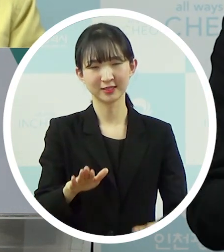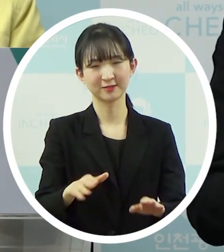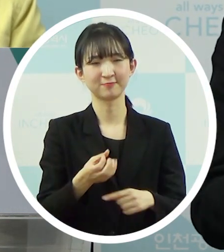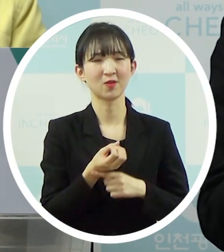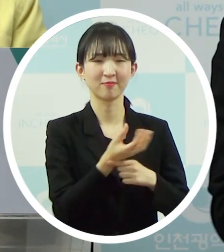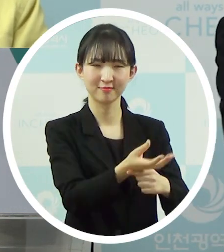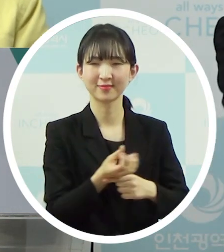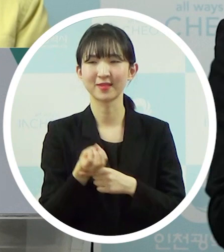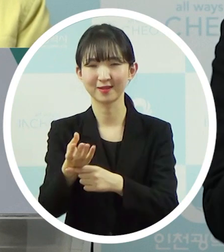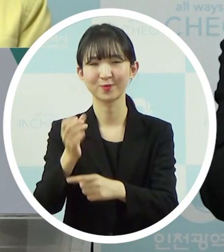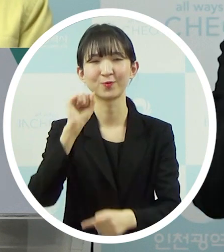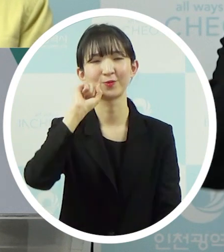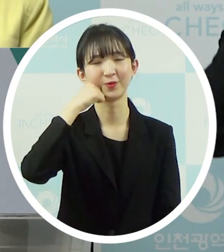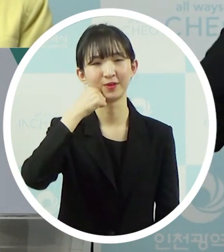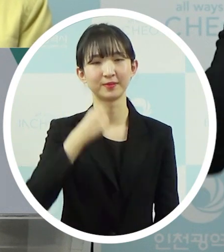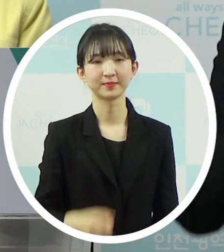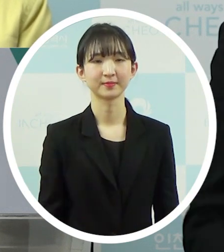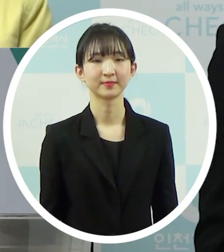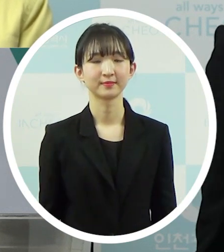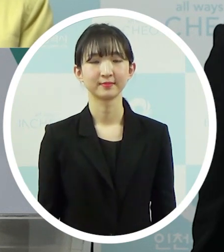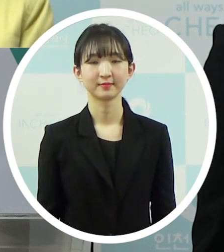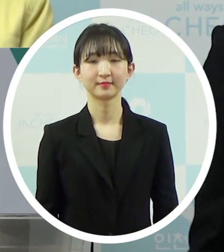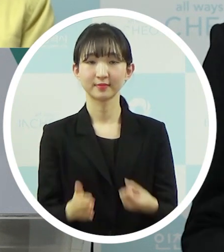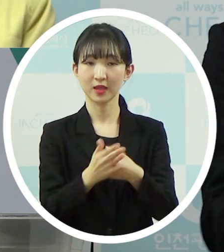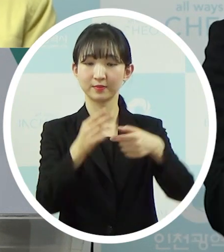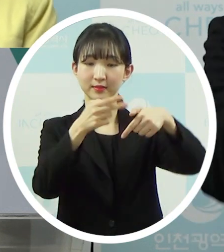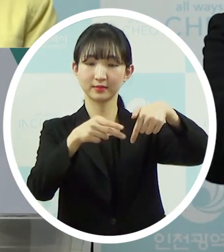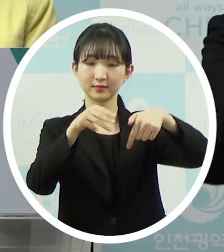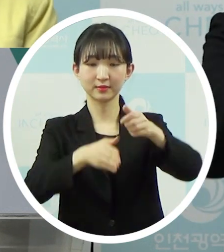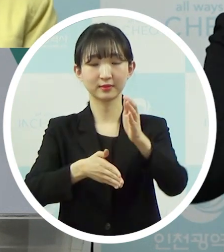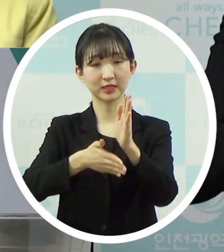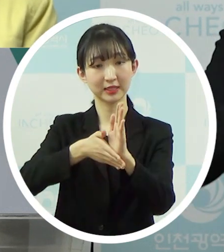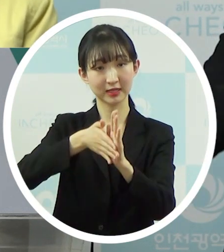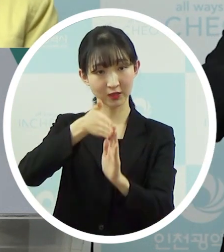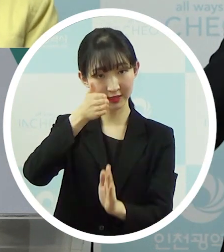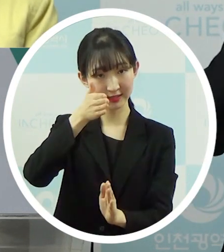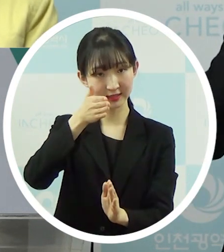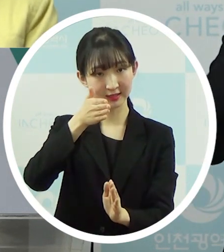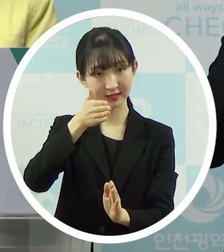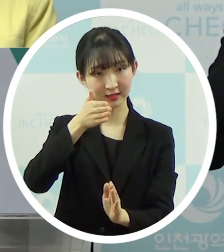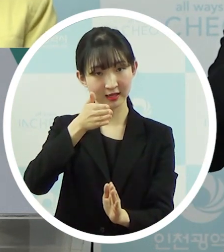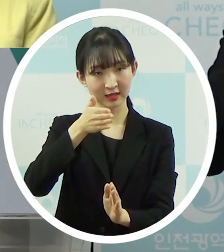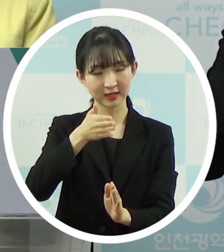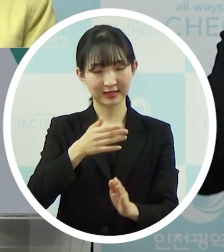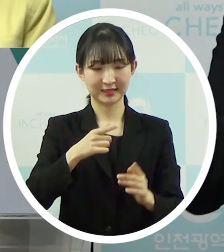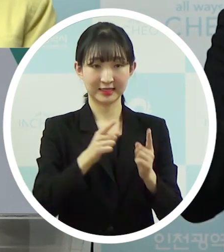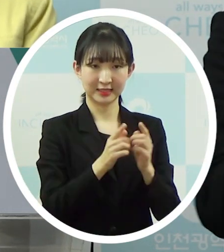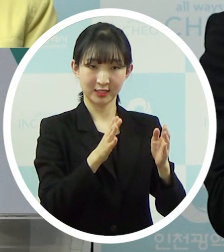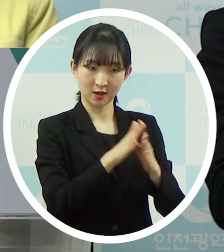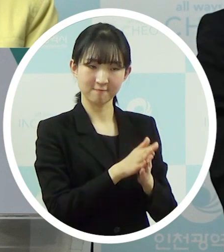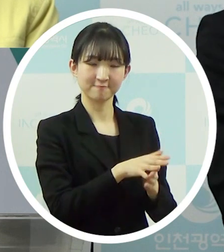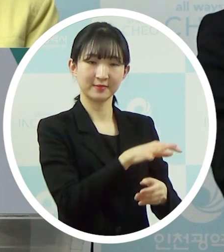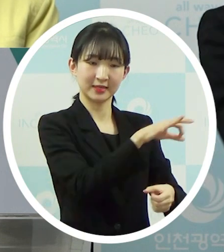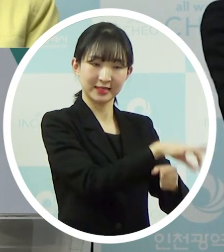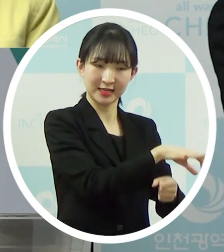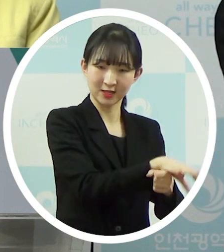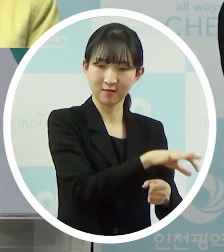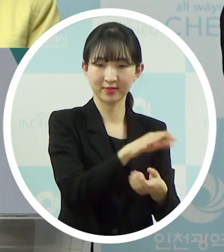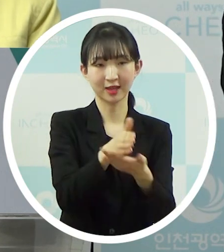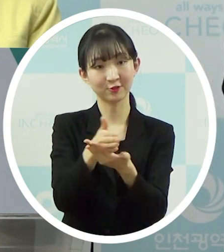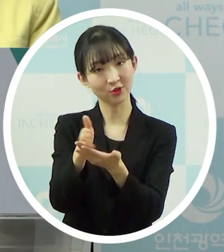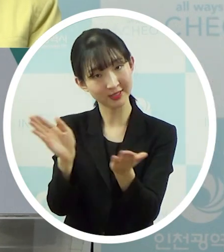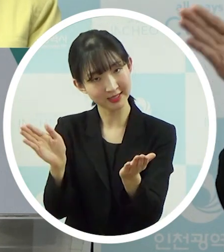잘 안되고 있는 상황입니다. 그래서 우리 시에서는 지금 전체적으로 시가 현물로 구입해서 지금 나눠주는